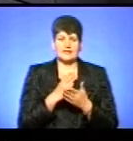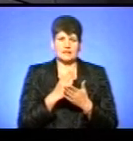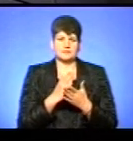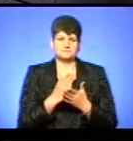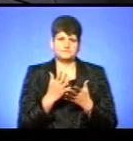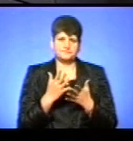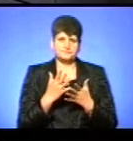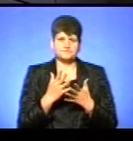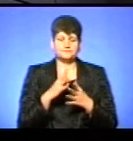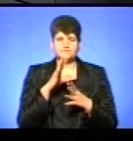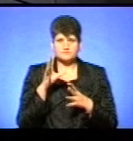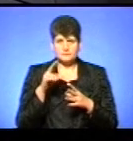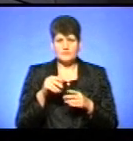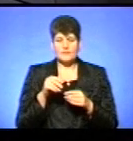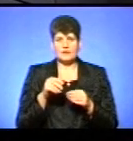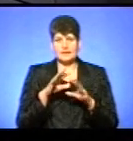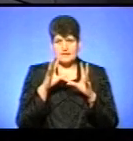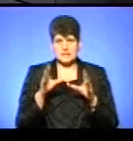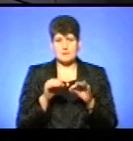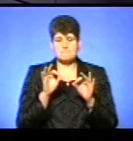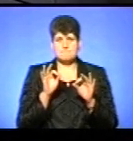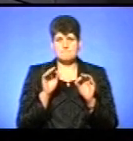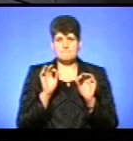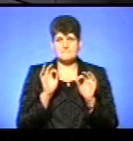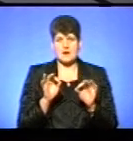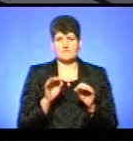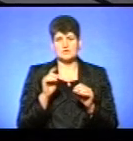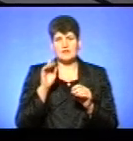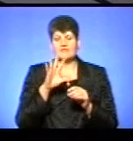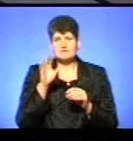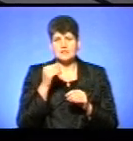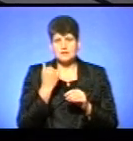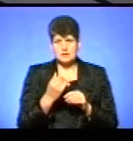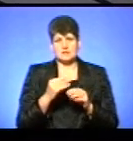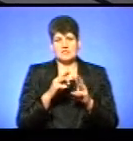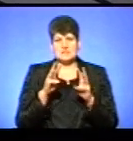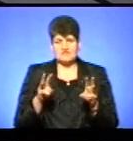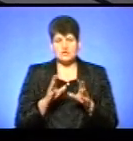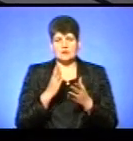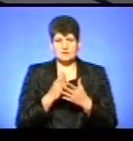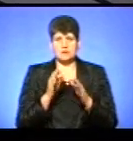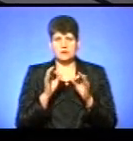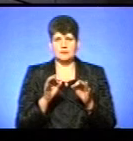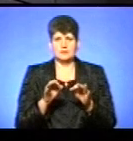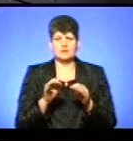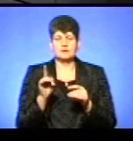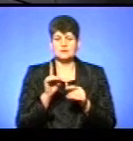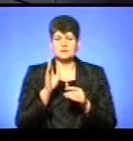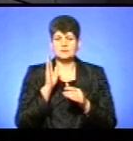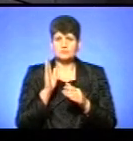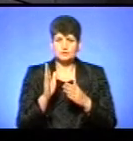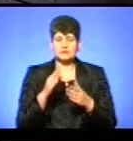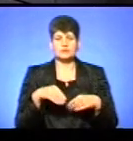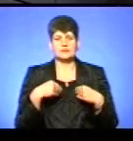Вселенським Православ'ям і всі їхні свячення є канонічними. Що буде далі, після